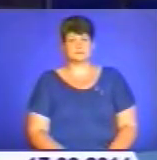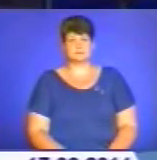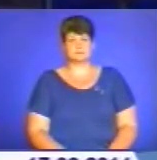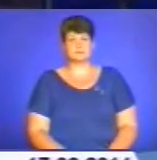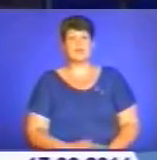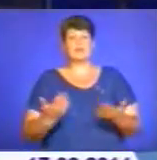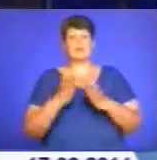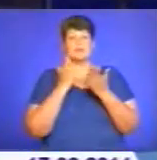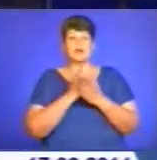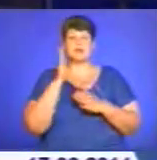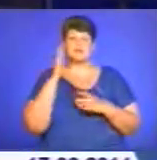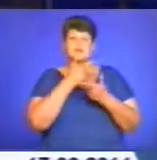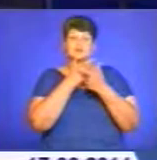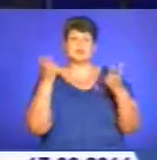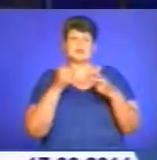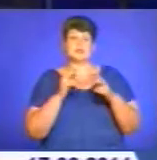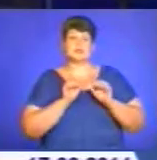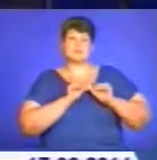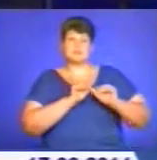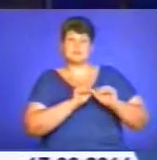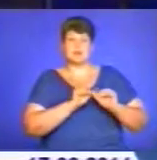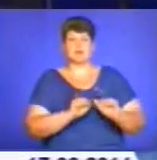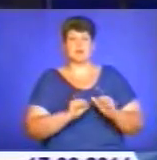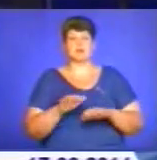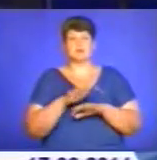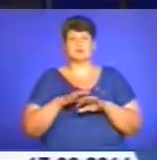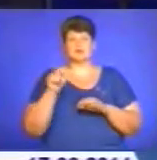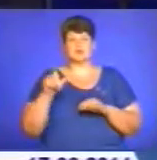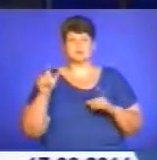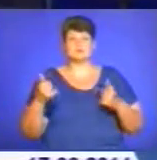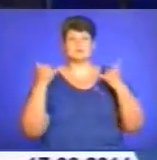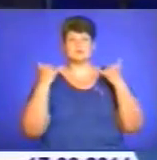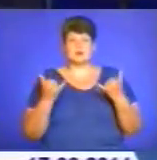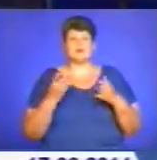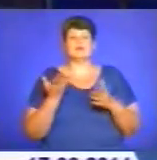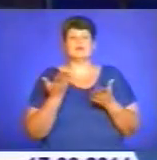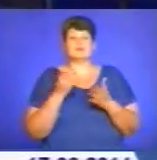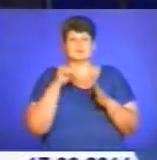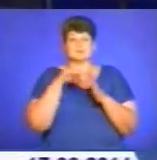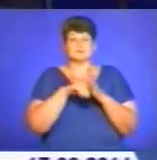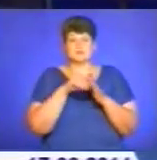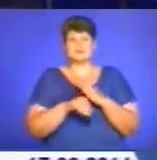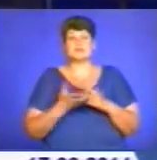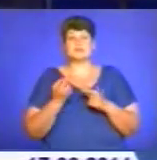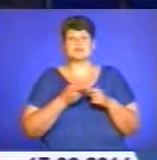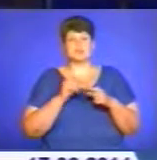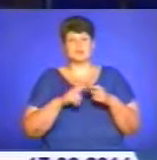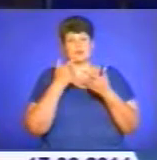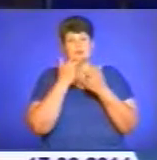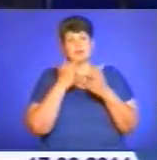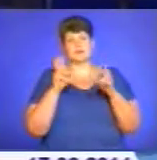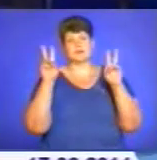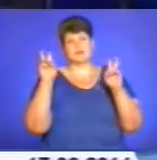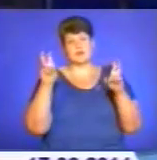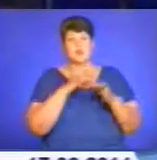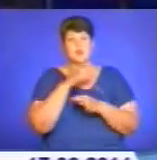Якою має бути інформаційна безпека суспільства в сучасних реаліях і які її складові? Цю актуальну тему за участю представників влади